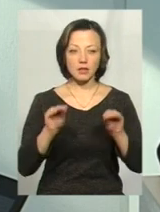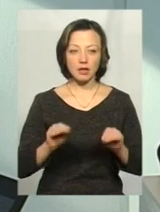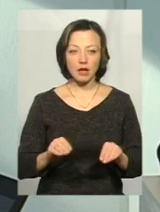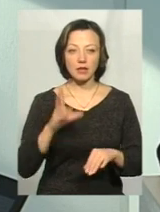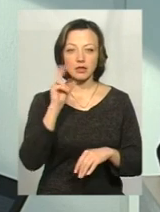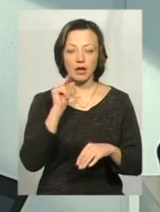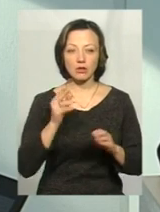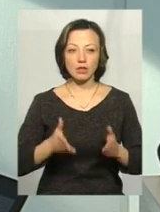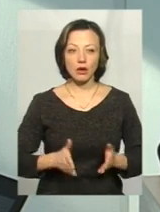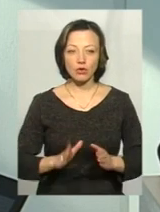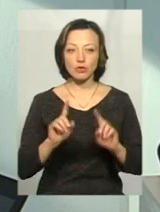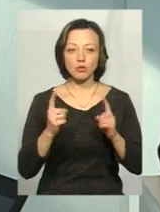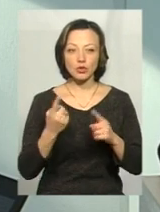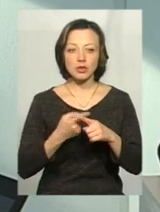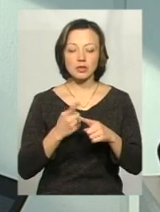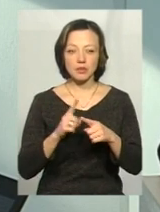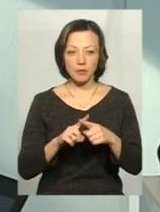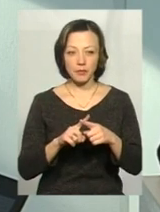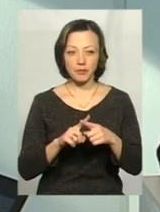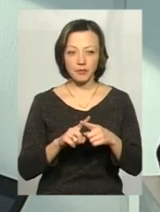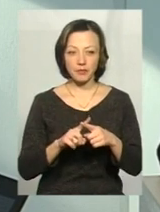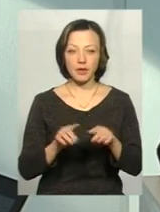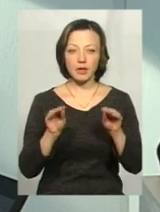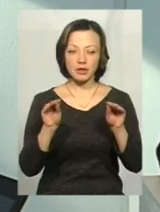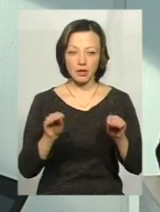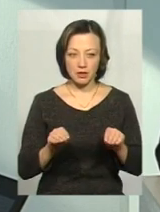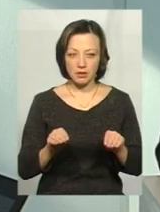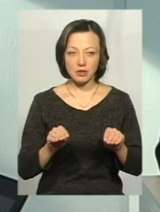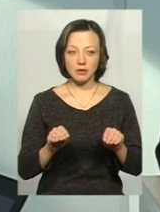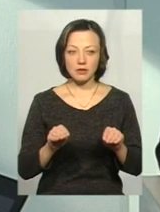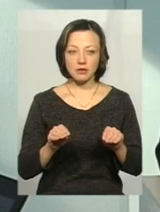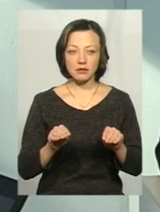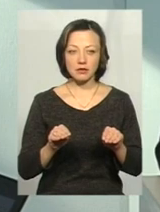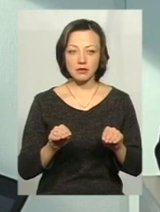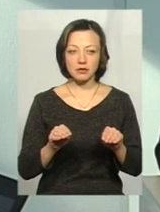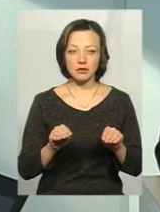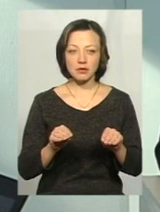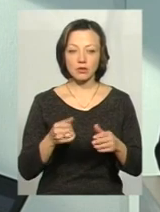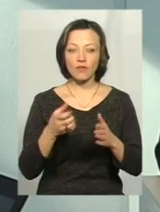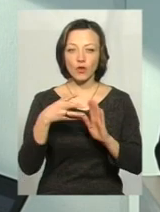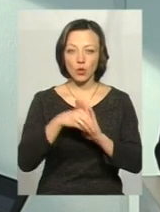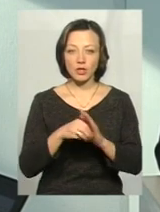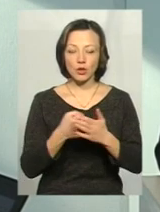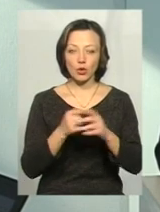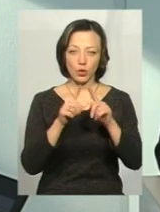дату народження, оскільки саме ці дані зазносяться до декларації.